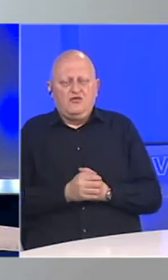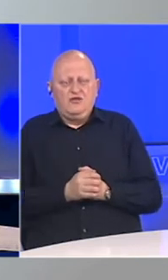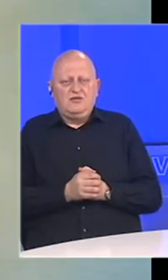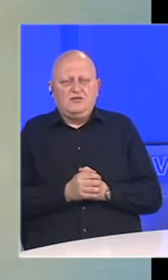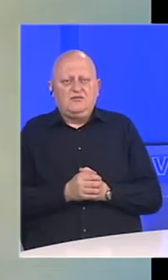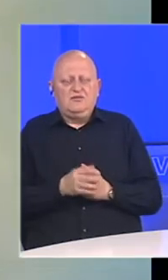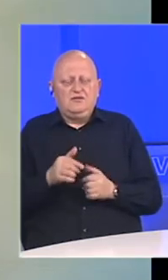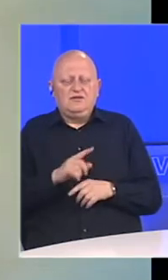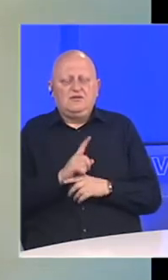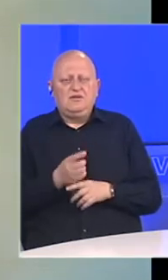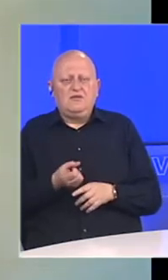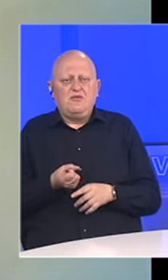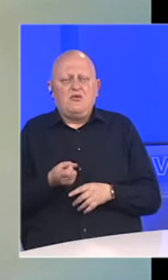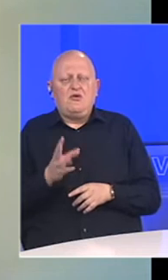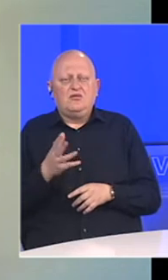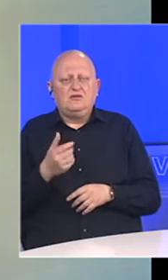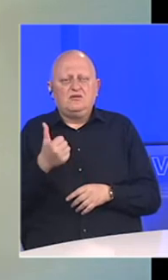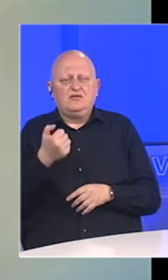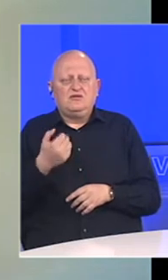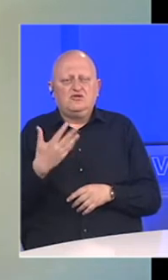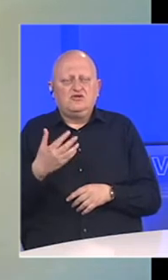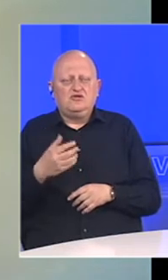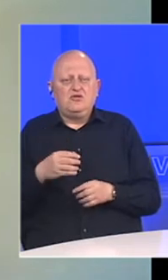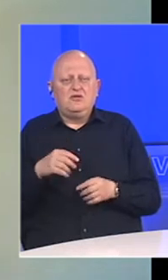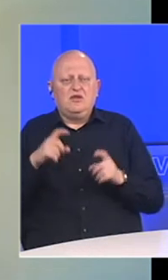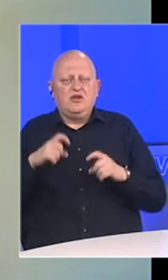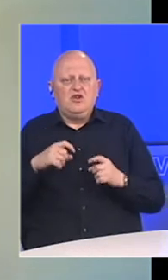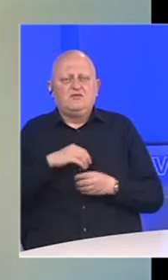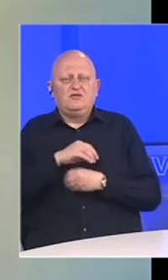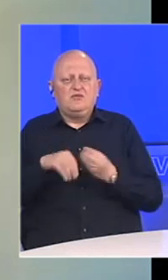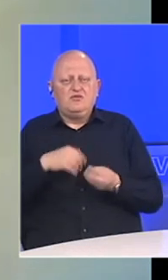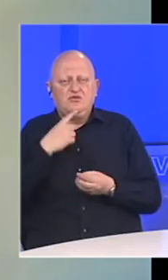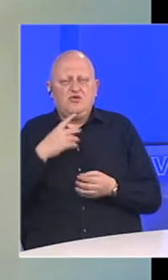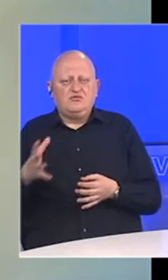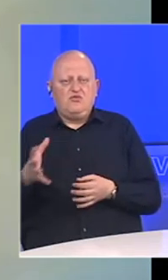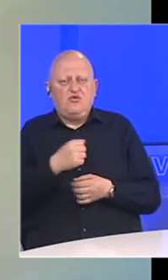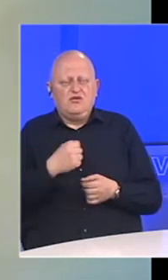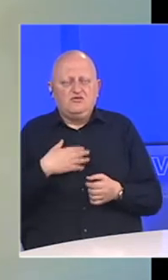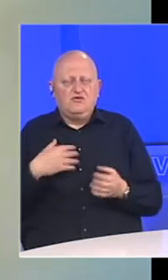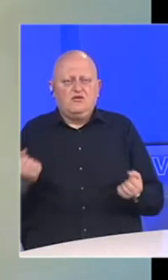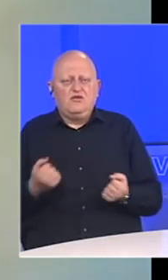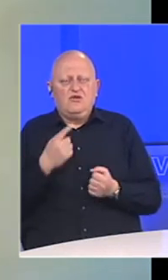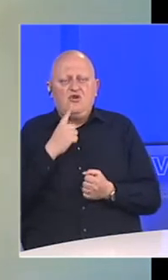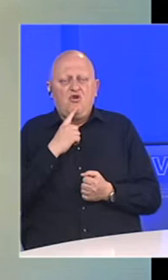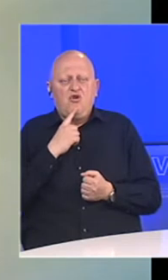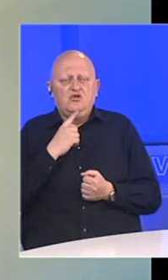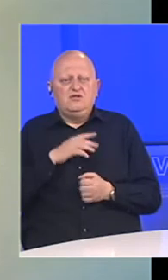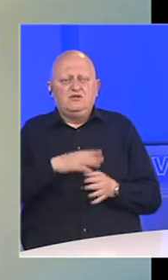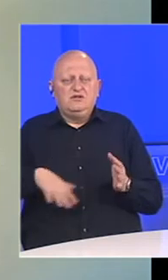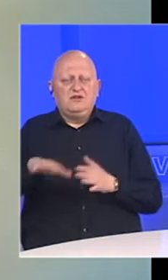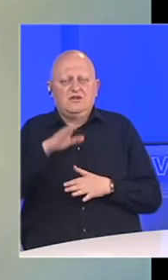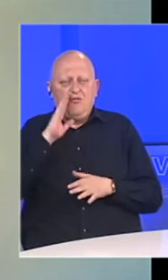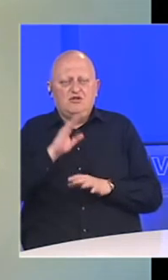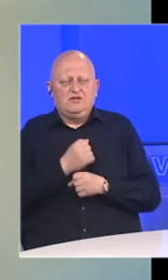Pa evo, trenutno brojimo nekih 150 romskih porodica kojih smo obuhvatili svojim aktivnostima, a koji su iz cijeli